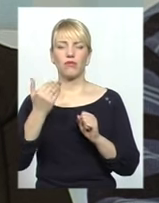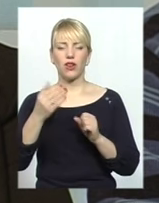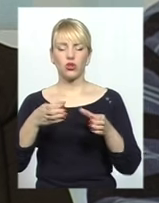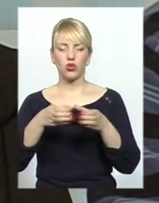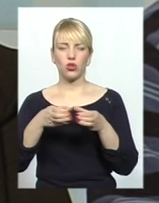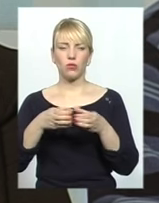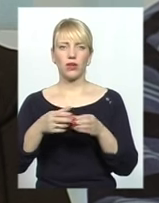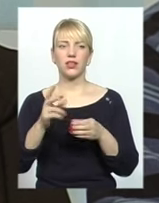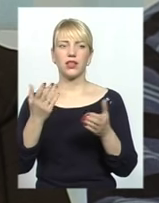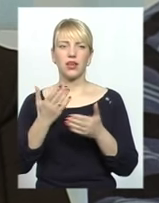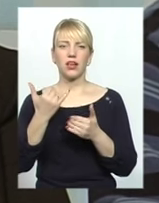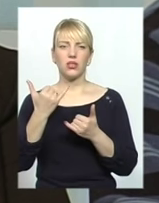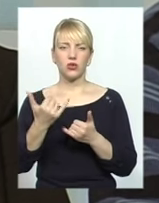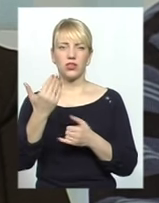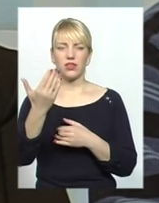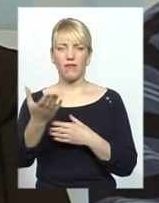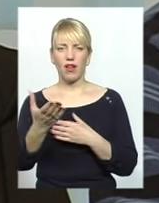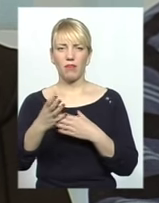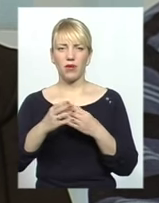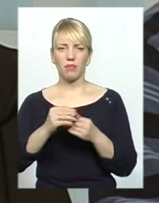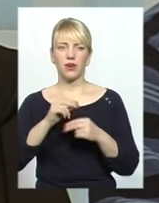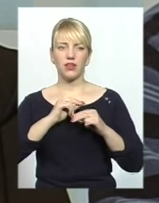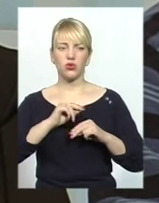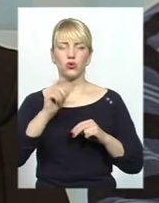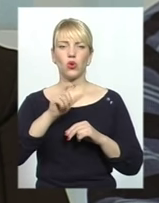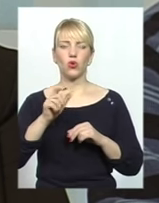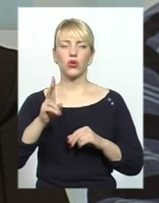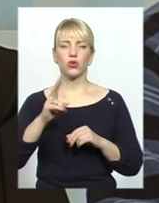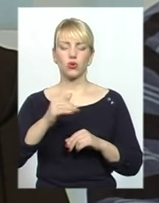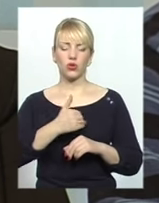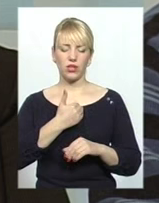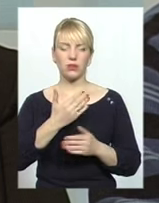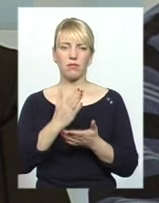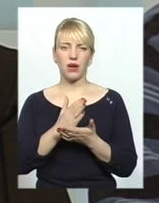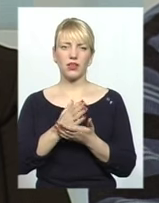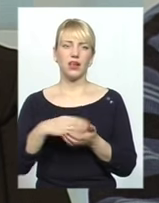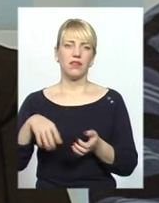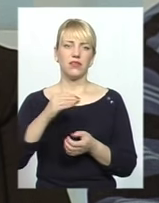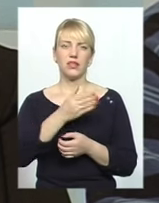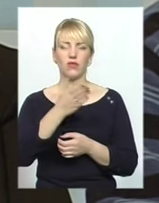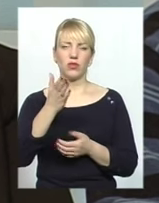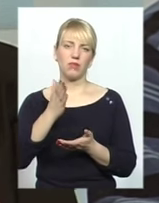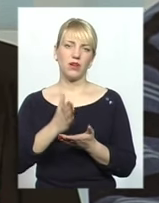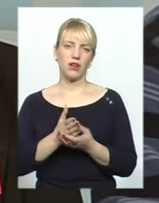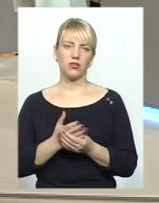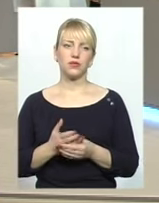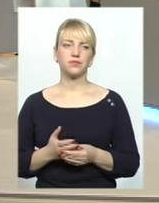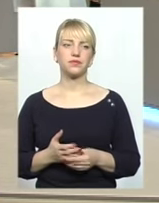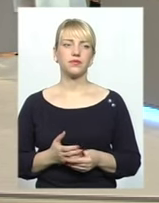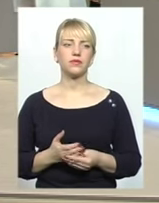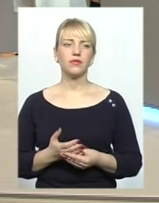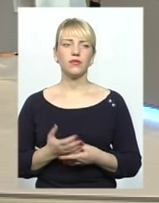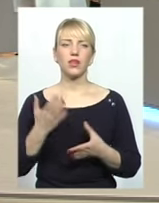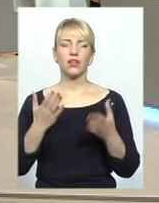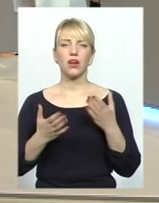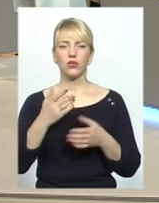яка сьогодні з вами працює. Ті люди, які хочуть мати, вони всі все мають. Якщо говорити про